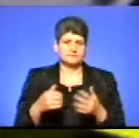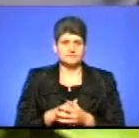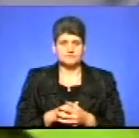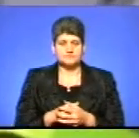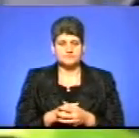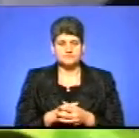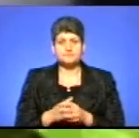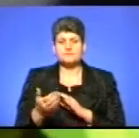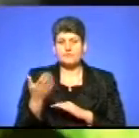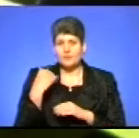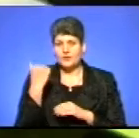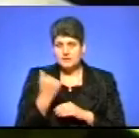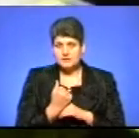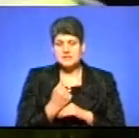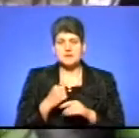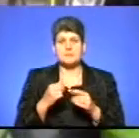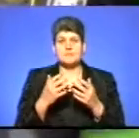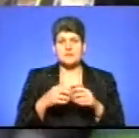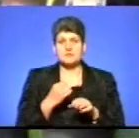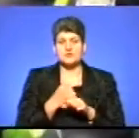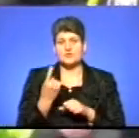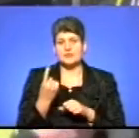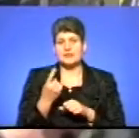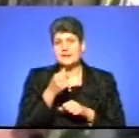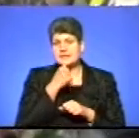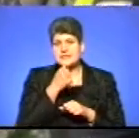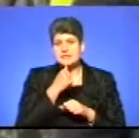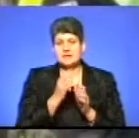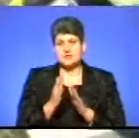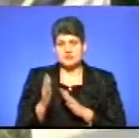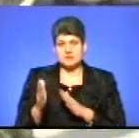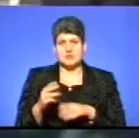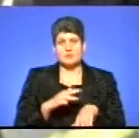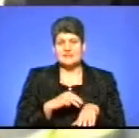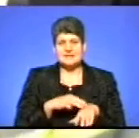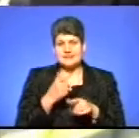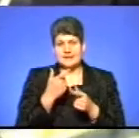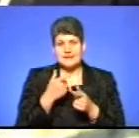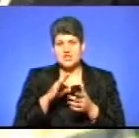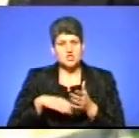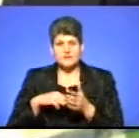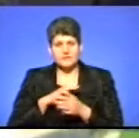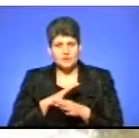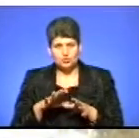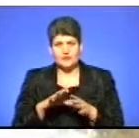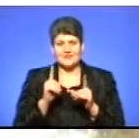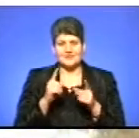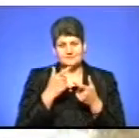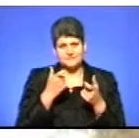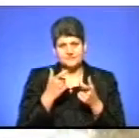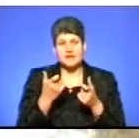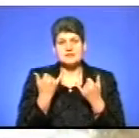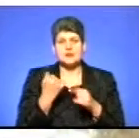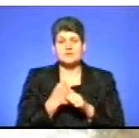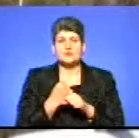Нагадаємо, на минулому тижні пристрій працював у тестовому режимі. Поліцейські водіїв не штрафували, а попереджали. На Чернігівщині поки що працює